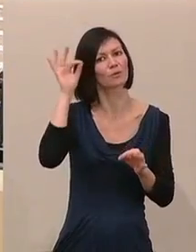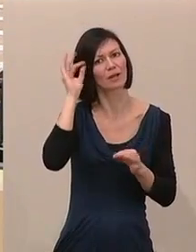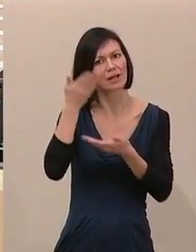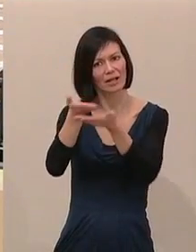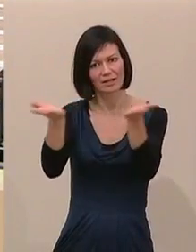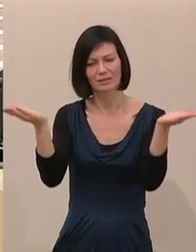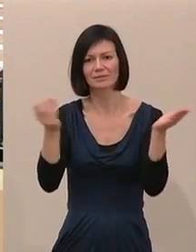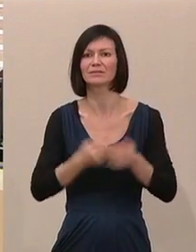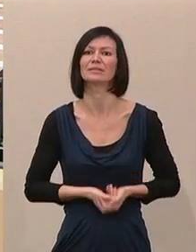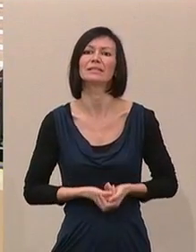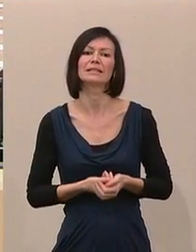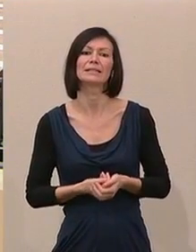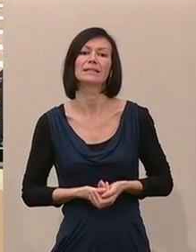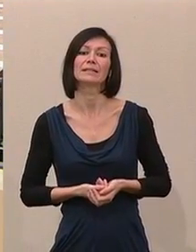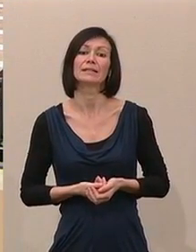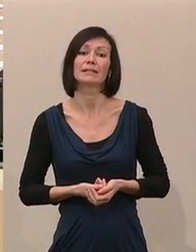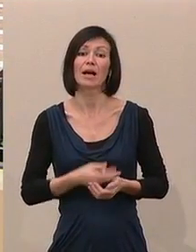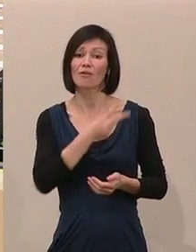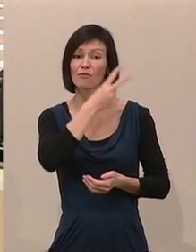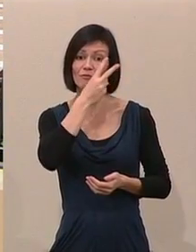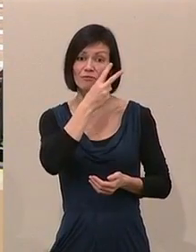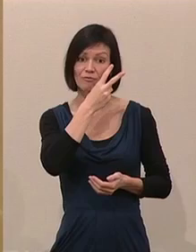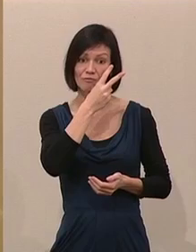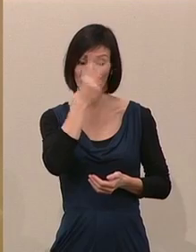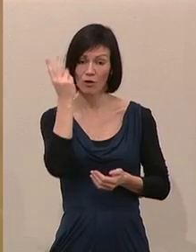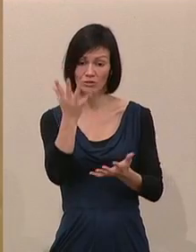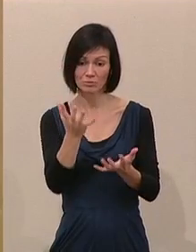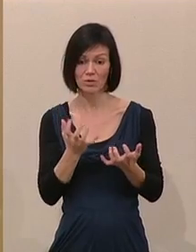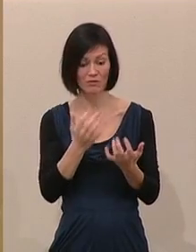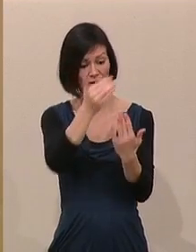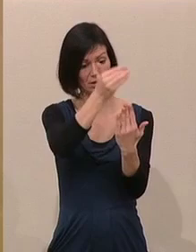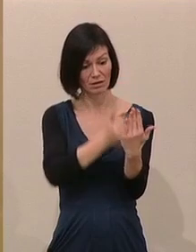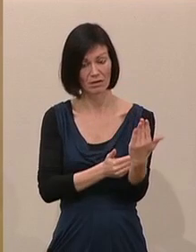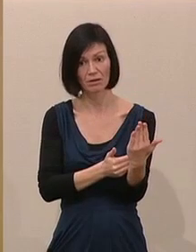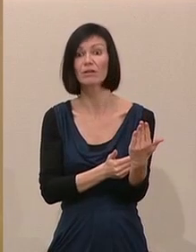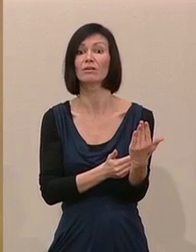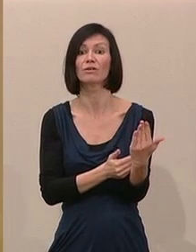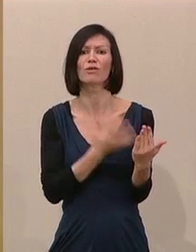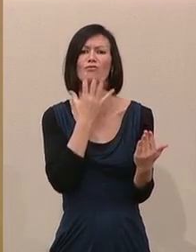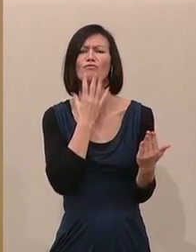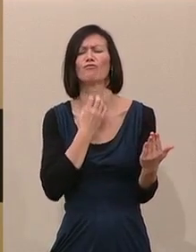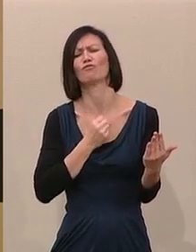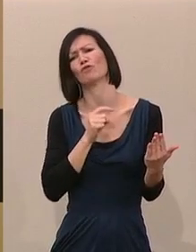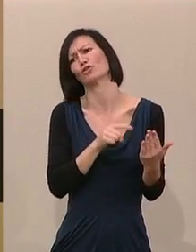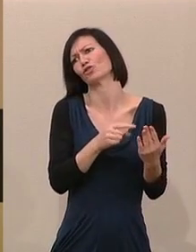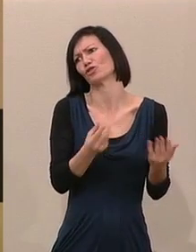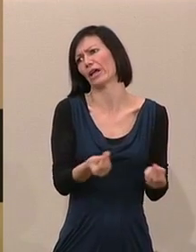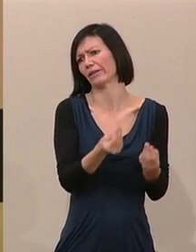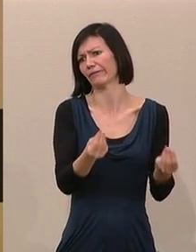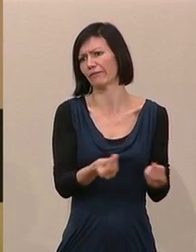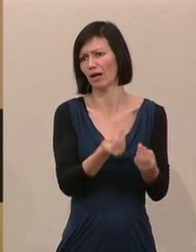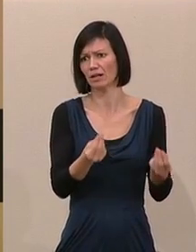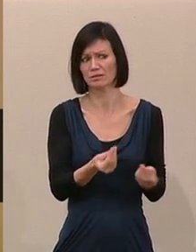Der Text dieses Frauenvolksbegehrens ist ein Wünschstürfersprogramm. Es ist ein rein propagandistisches Begehren, das bei einer